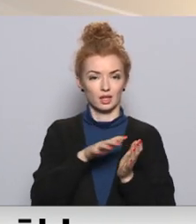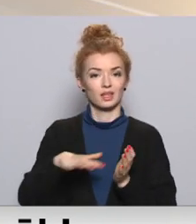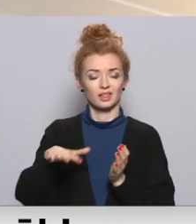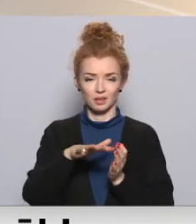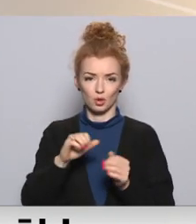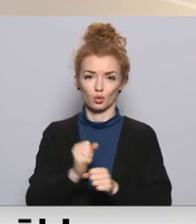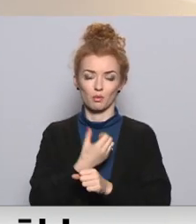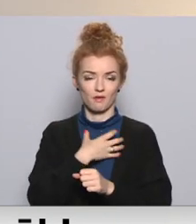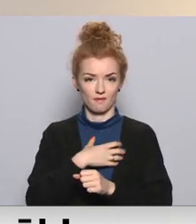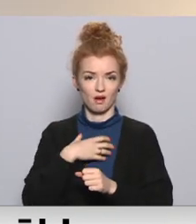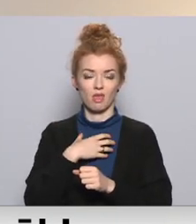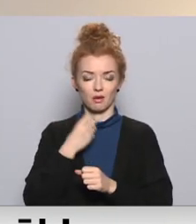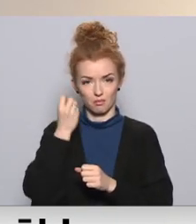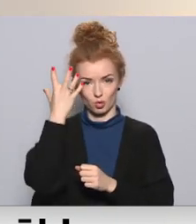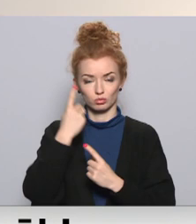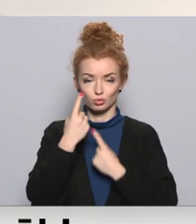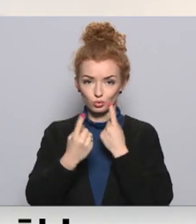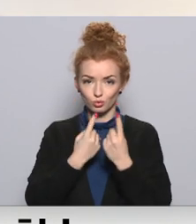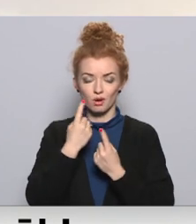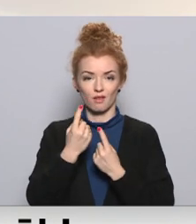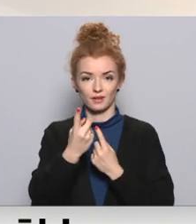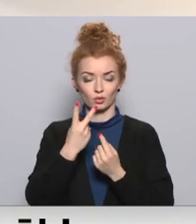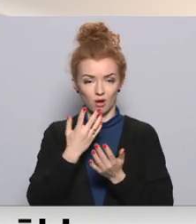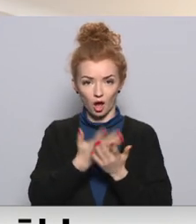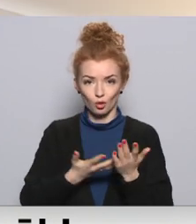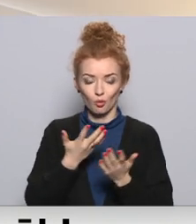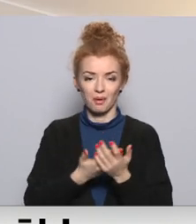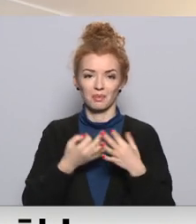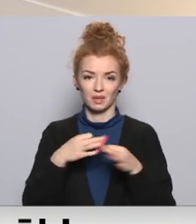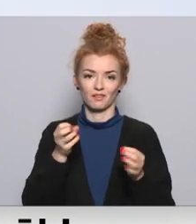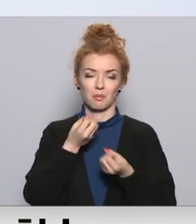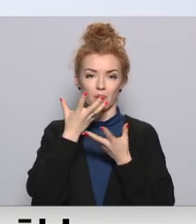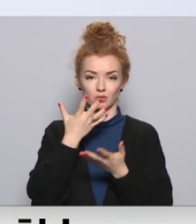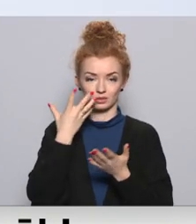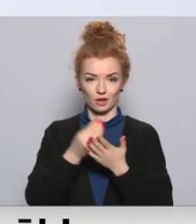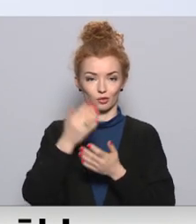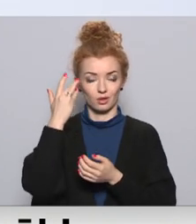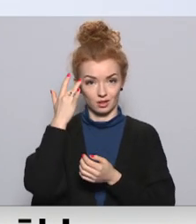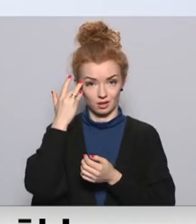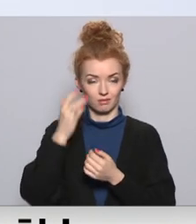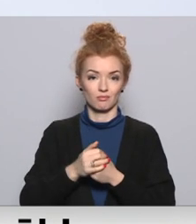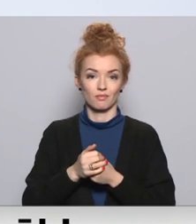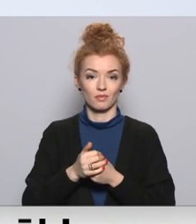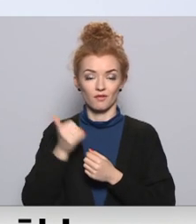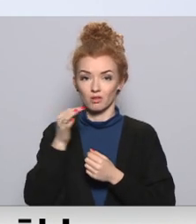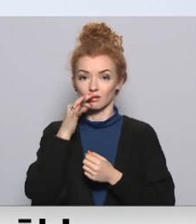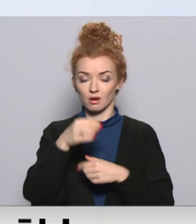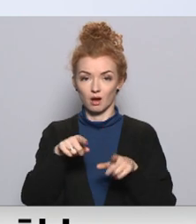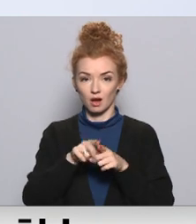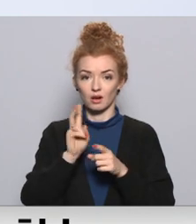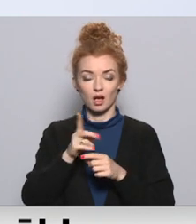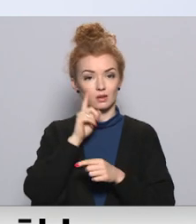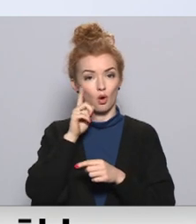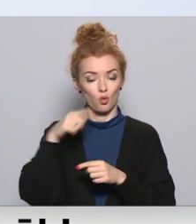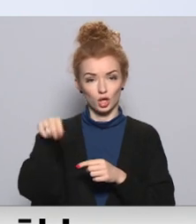vajadzētu mācīties, sarunāties, argumentēt brīvu paustu caur viedogu. Inga Akumentiņa Smildziņa rosina jauniešu smeklēt